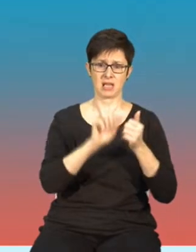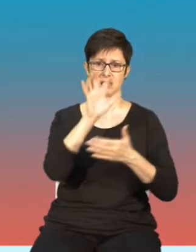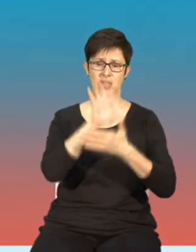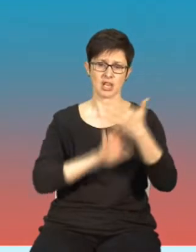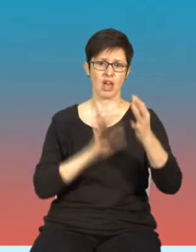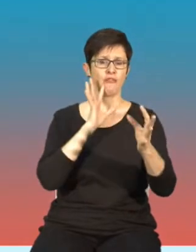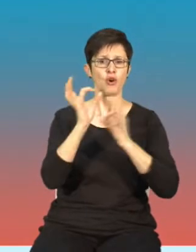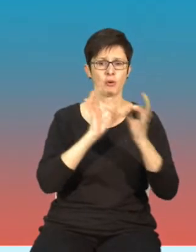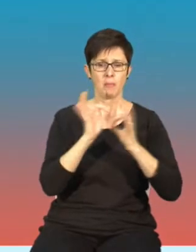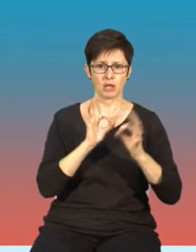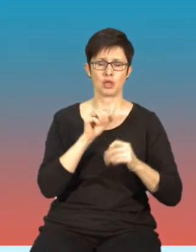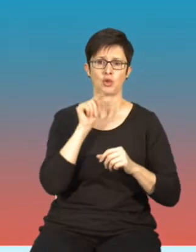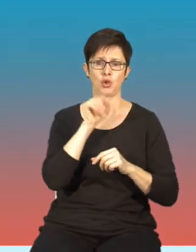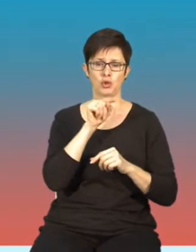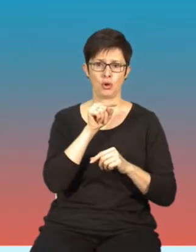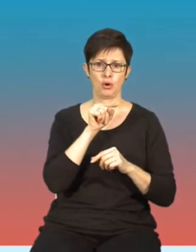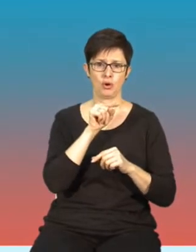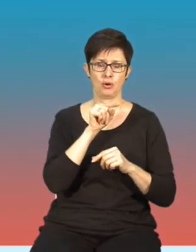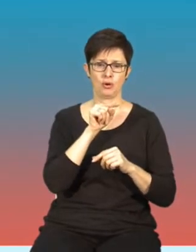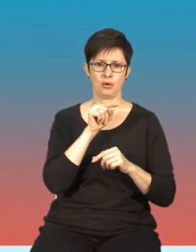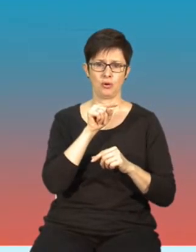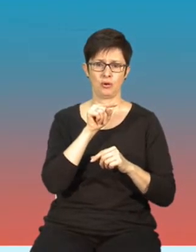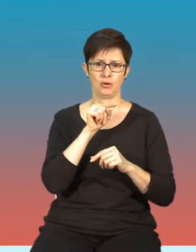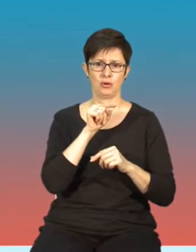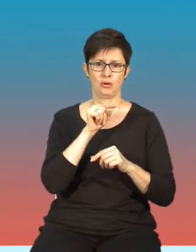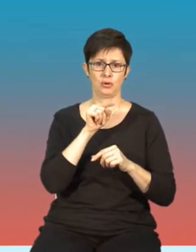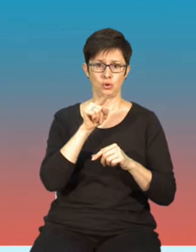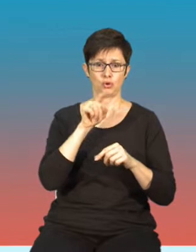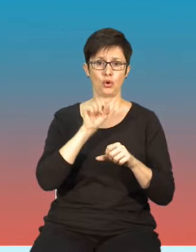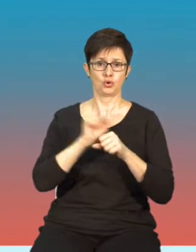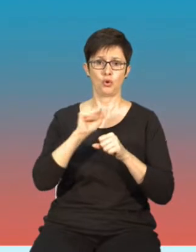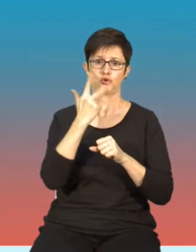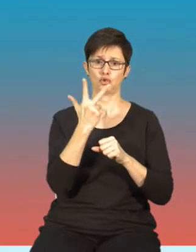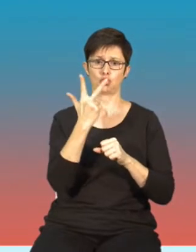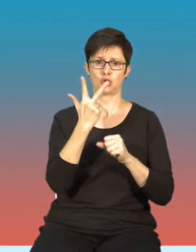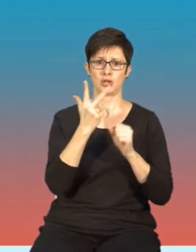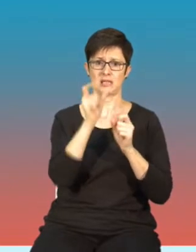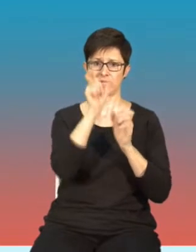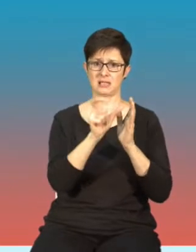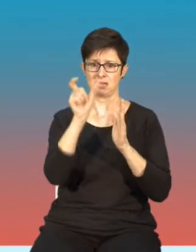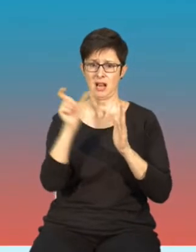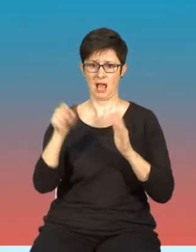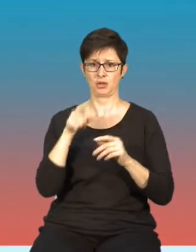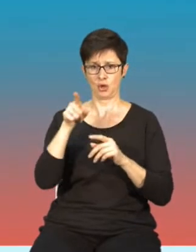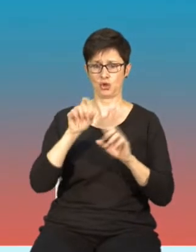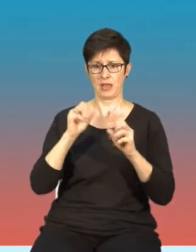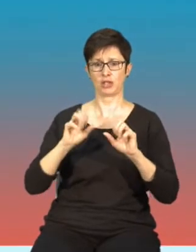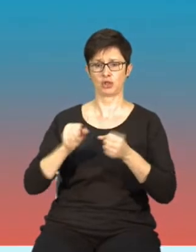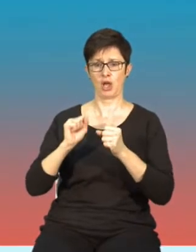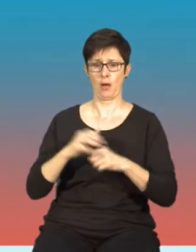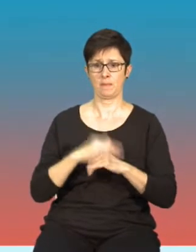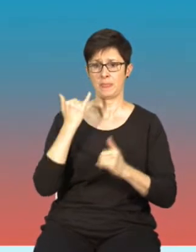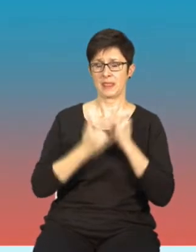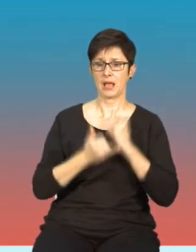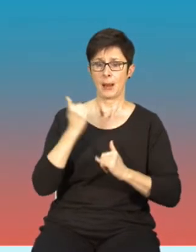To są te trzy ostatnie slajdy i funkcjonuje to w ten sposób, że w momencie, kiedy